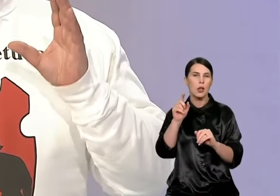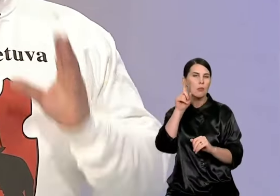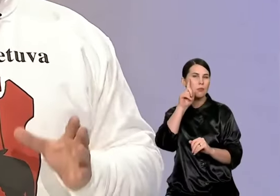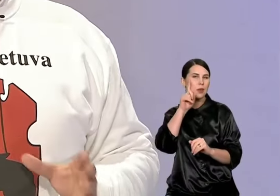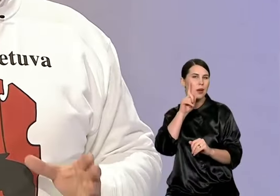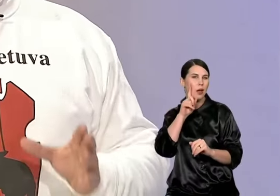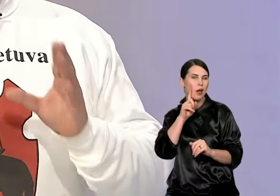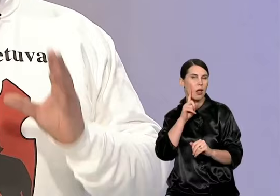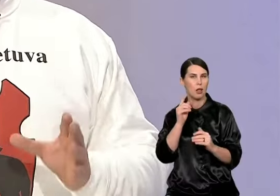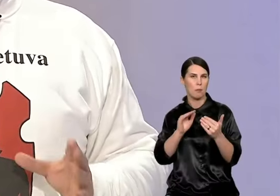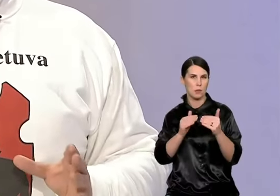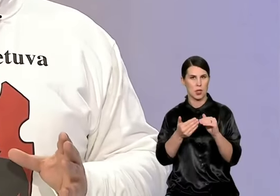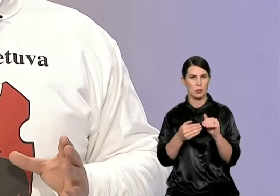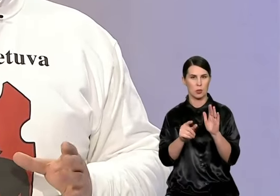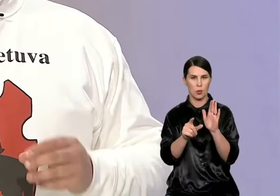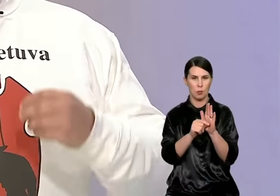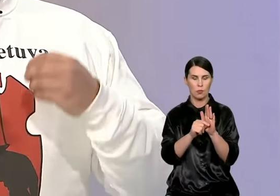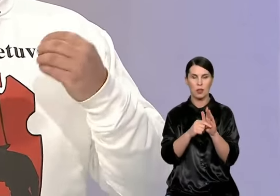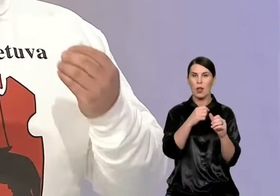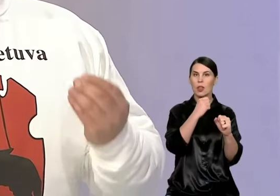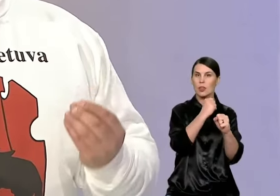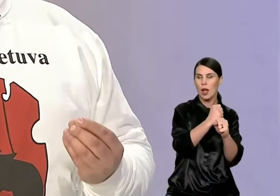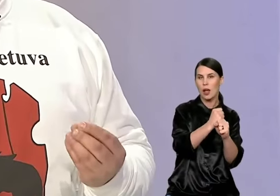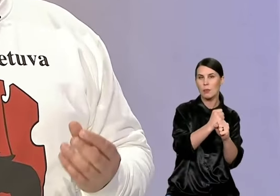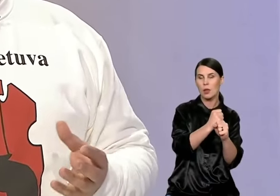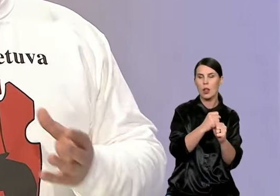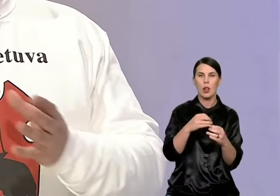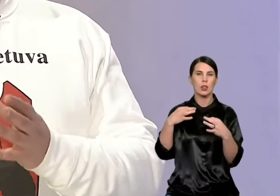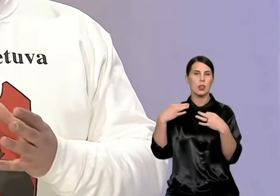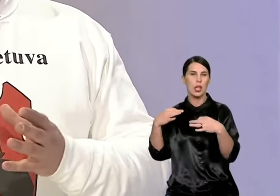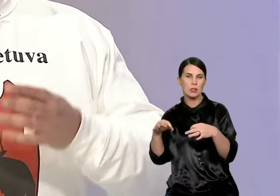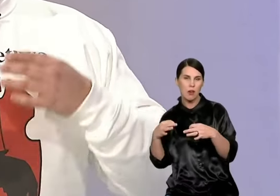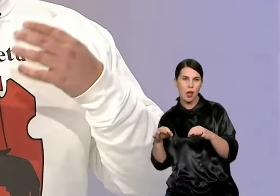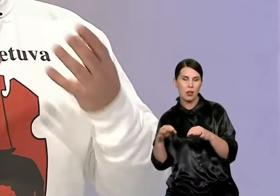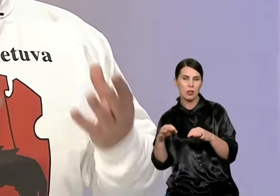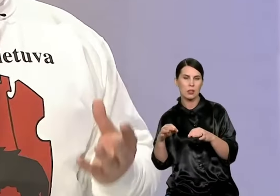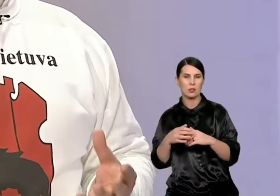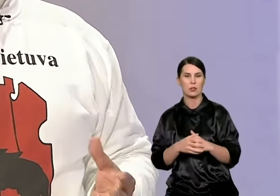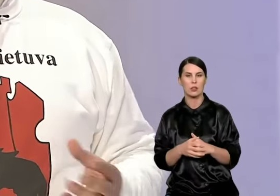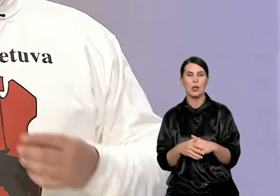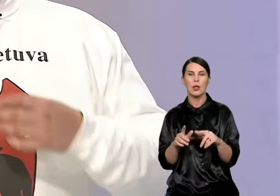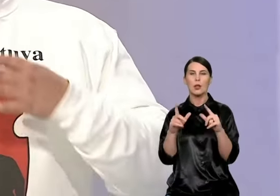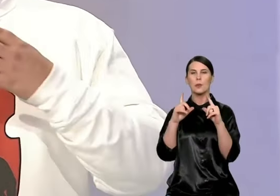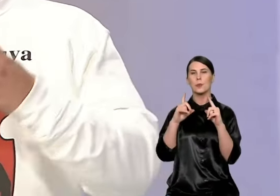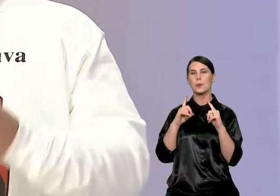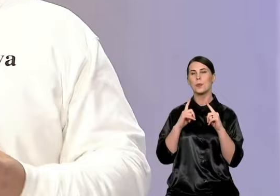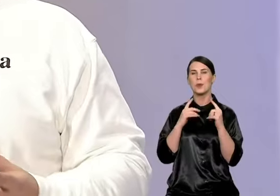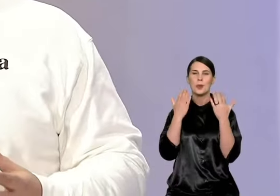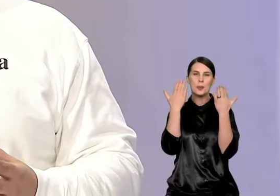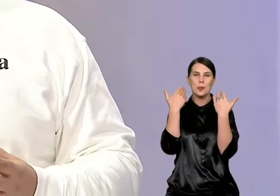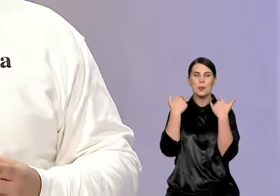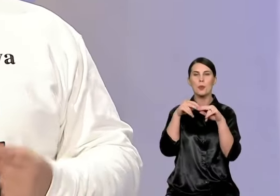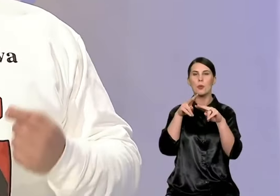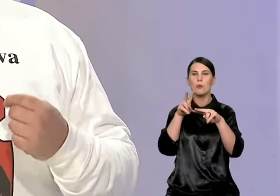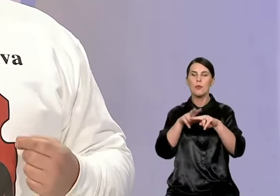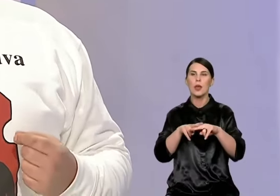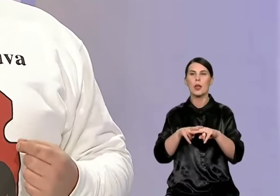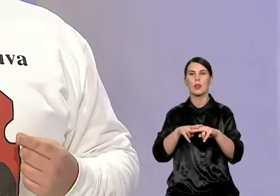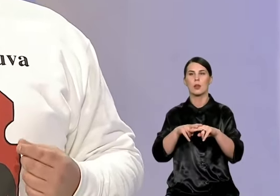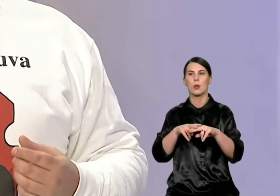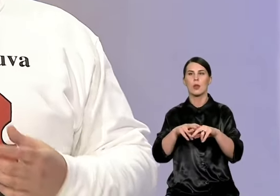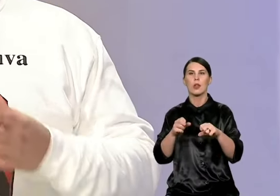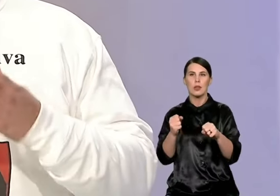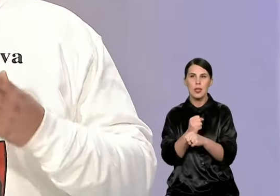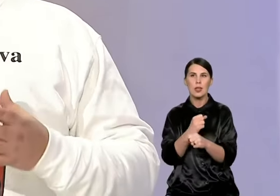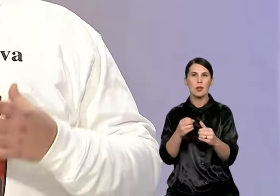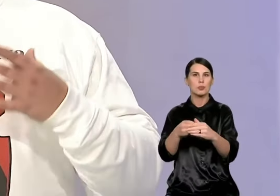būti subalansuotas ne tik darbas, bet ir laisvalaikis. Repreacinių vietų didinimas prie tos pačios neries, prie kitų vandens telkinių, tai